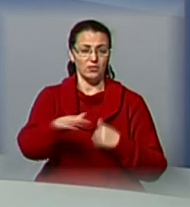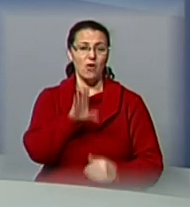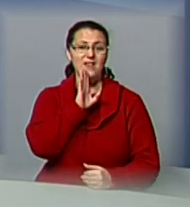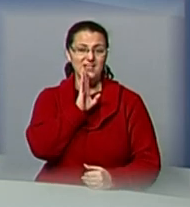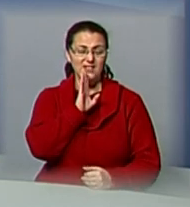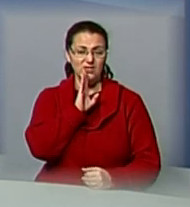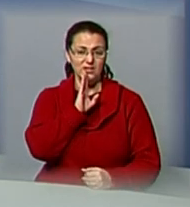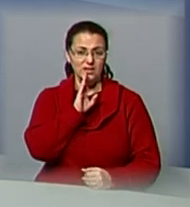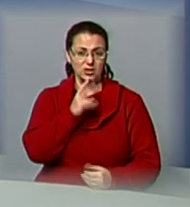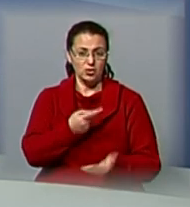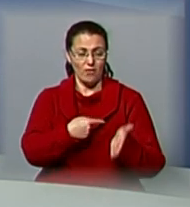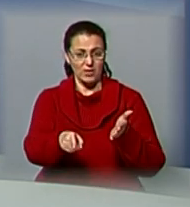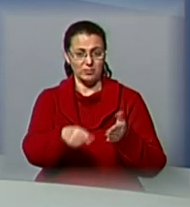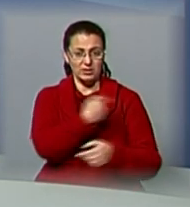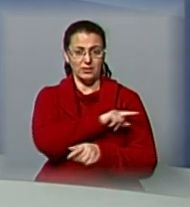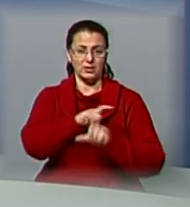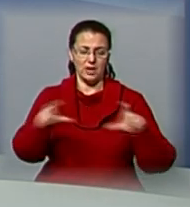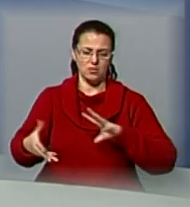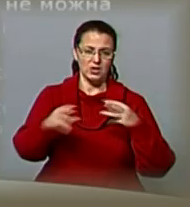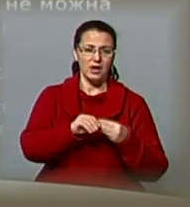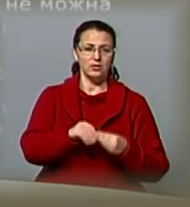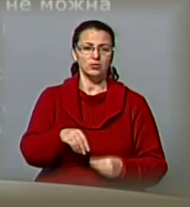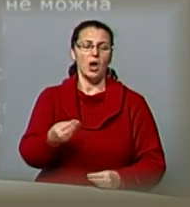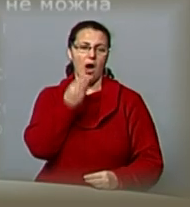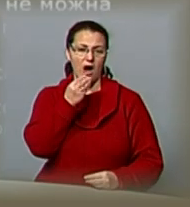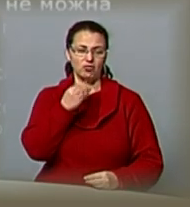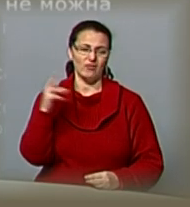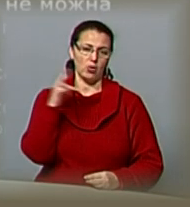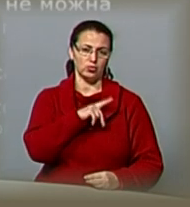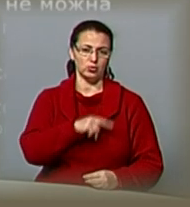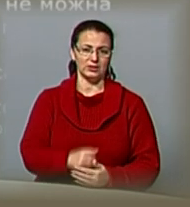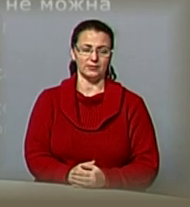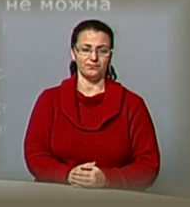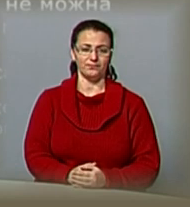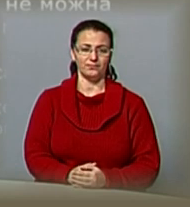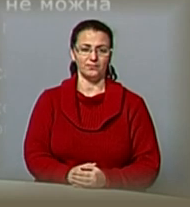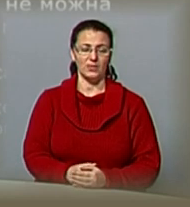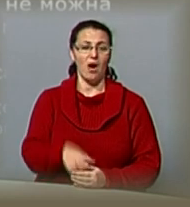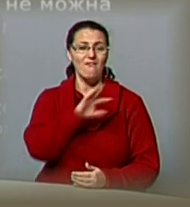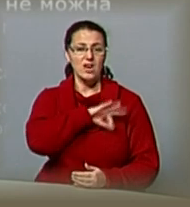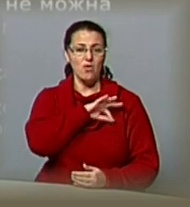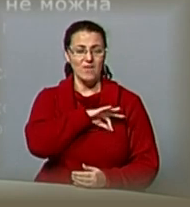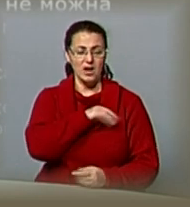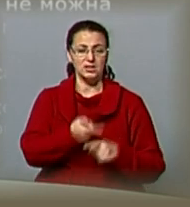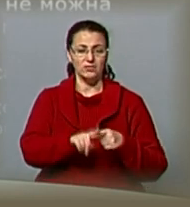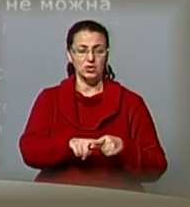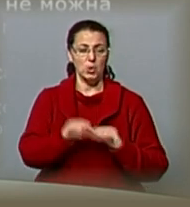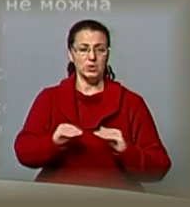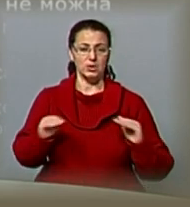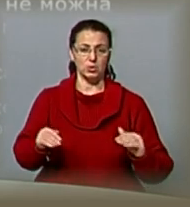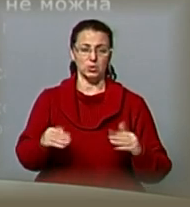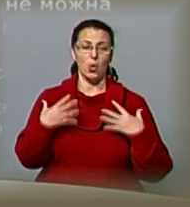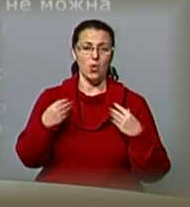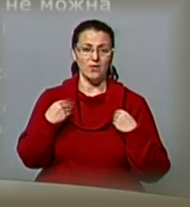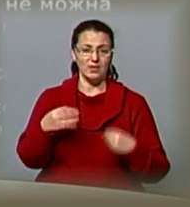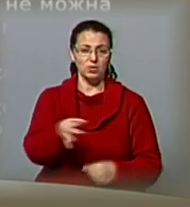лікарні, встановили діагноз «харчове отруєння». За вихованців цього садочка у Львівську обласну